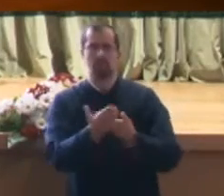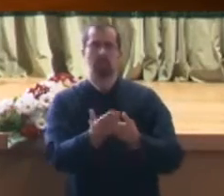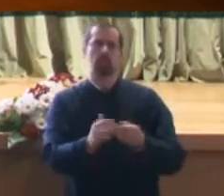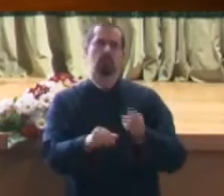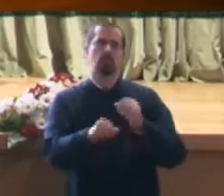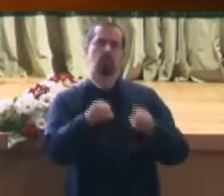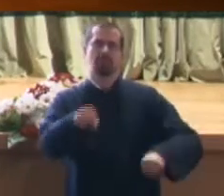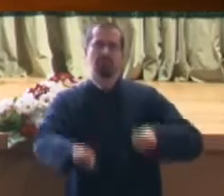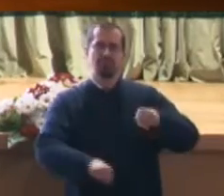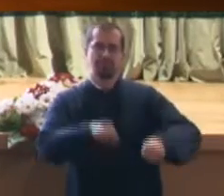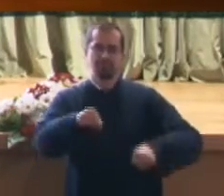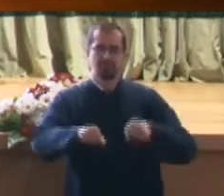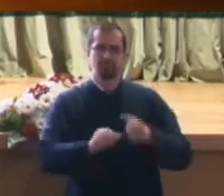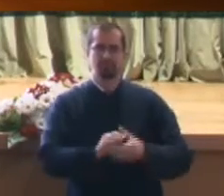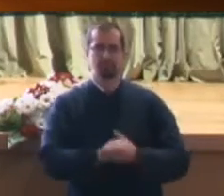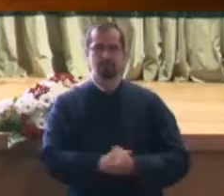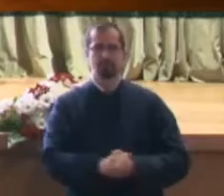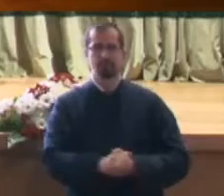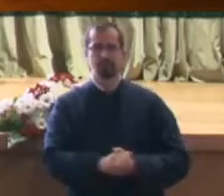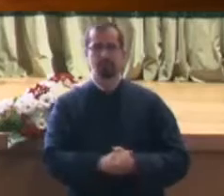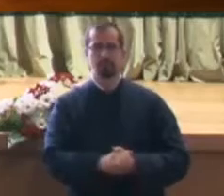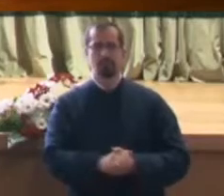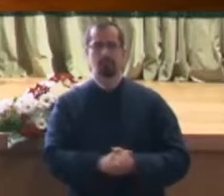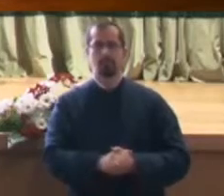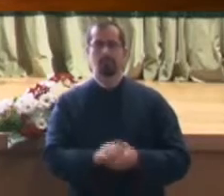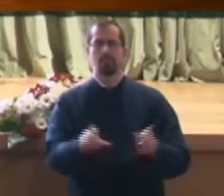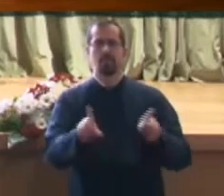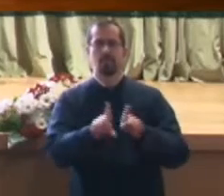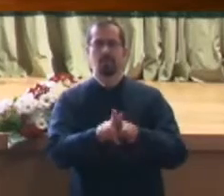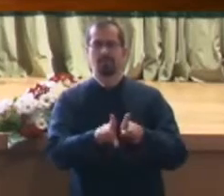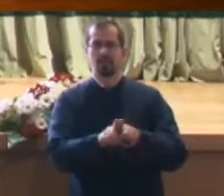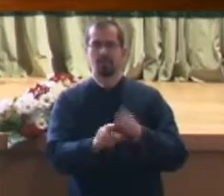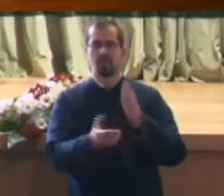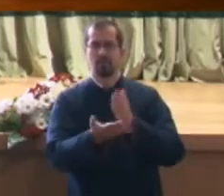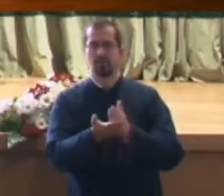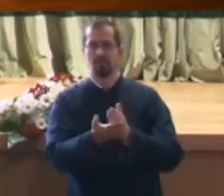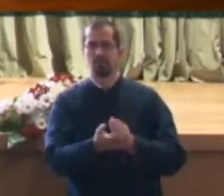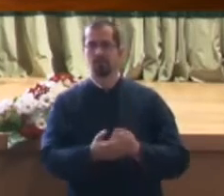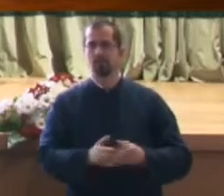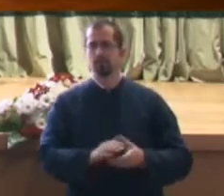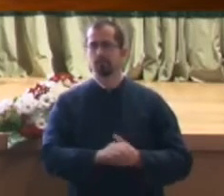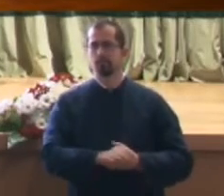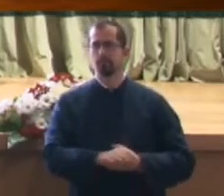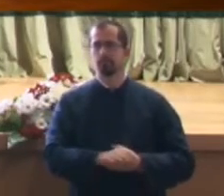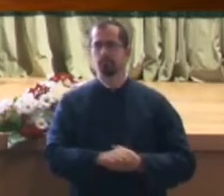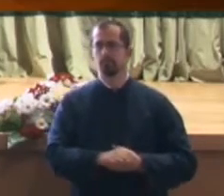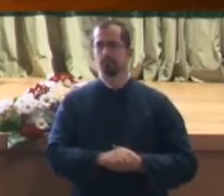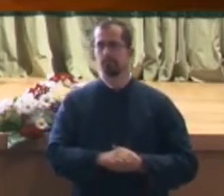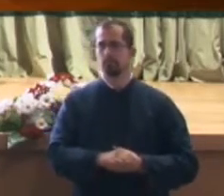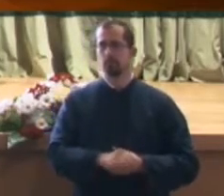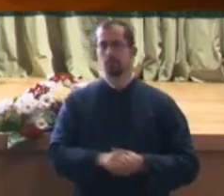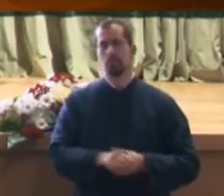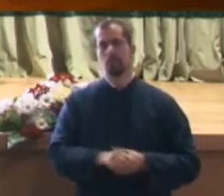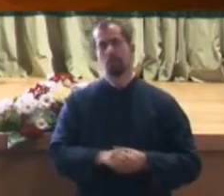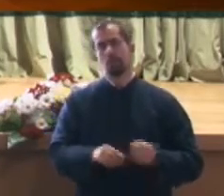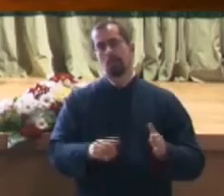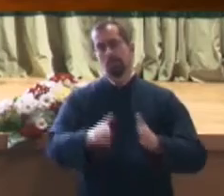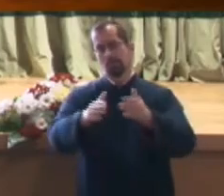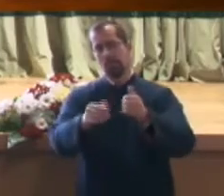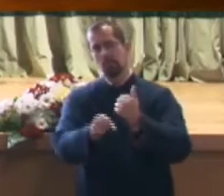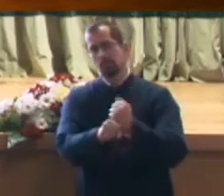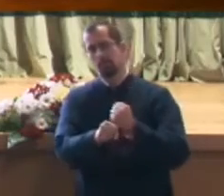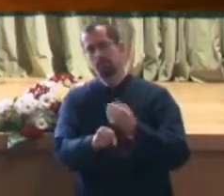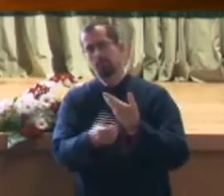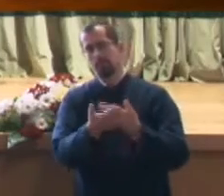și bineînțeles că avem și cele două puncte de transfer la zona Baulin și capul liniei de la Iordie Doja, la fel